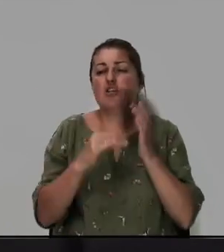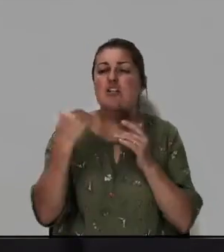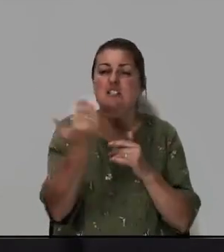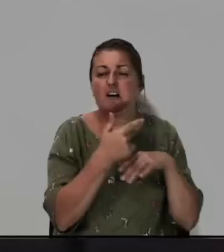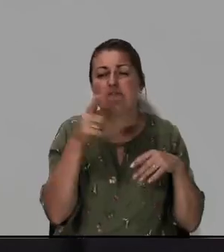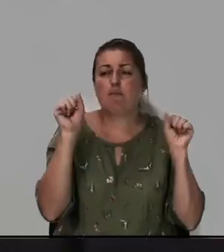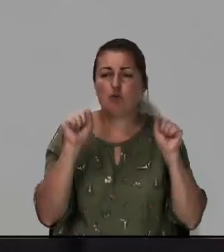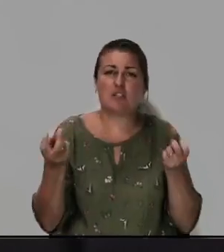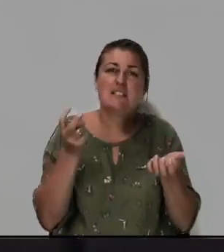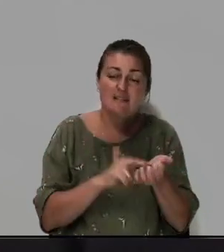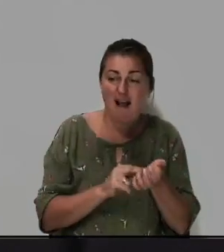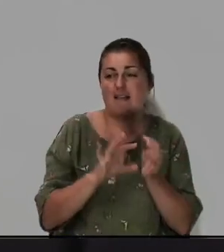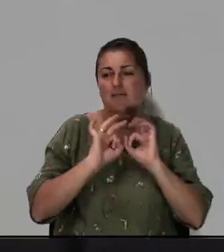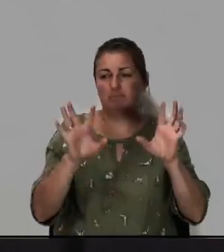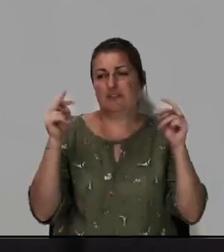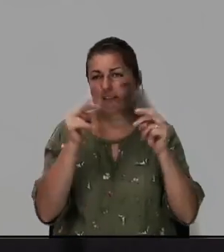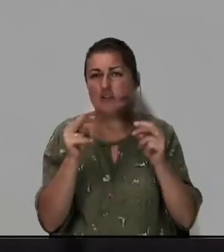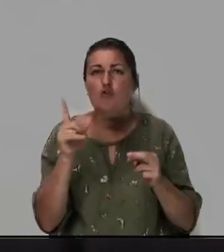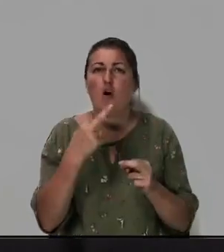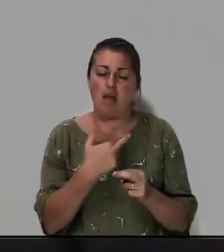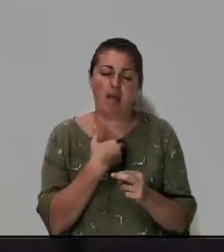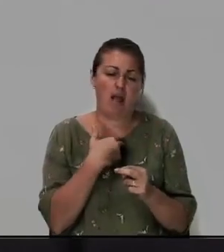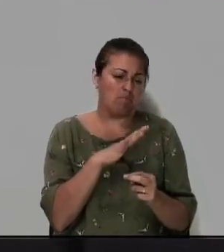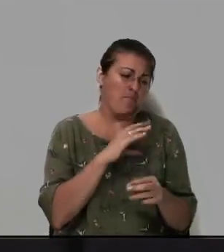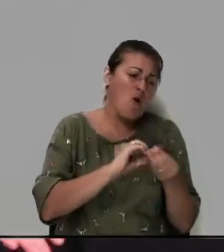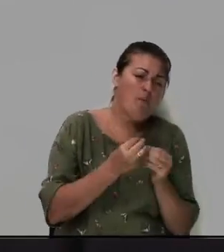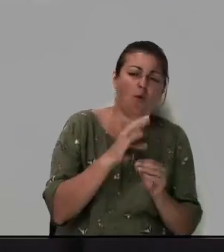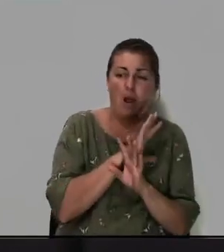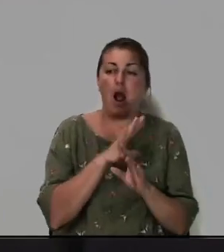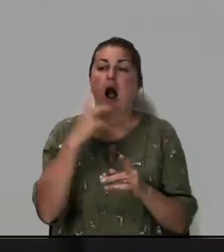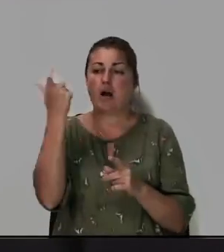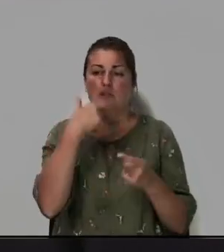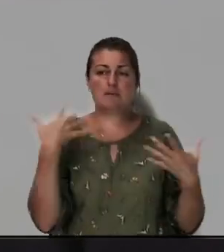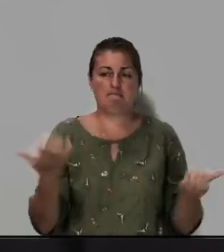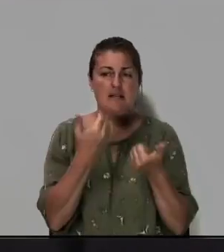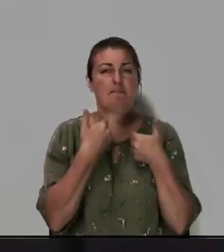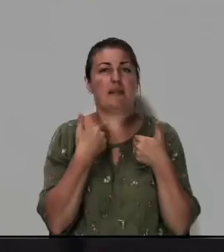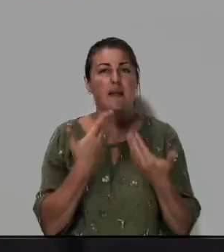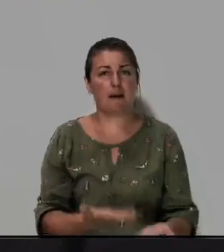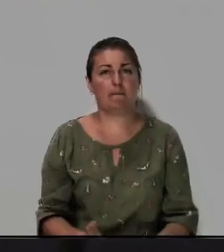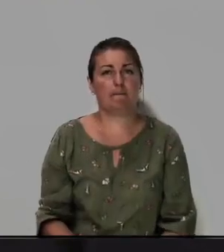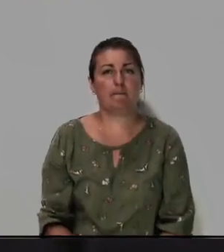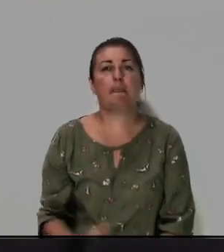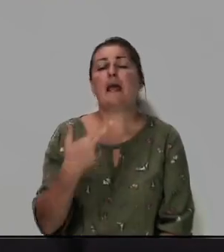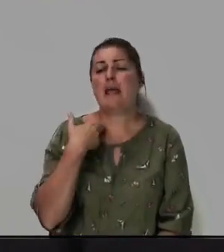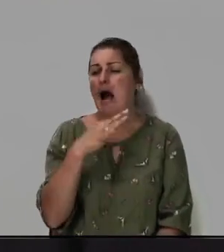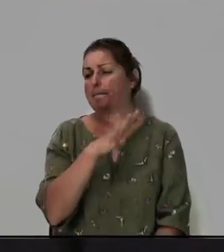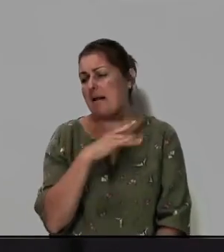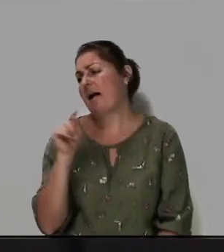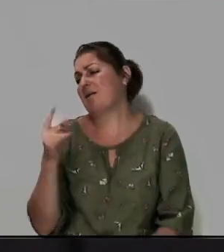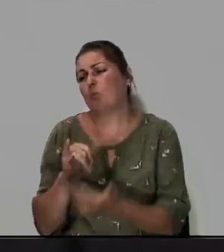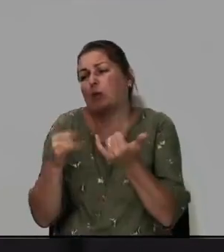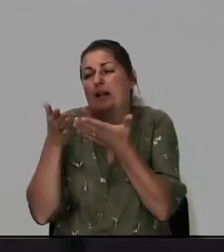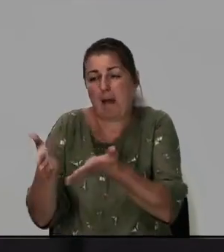можете стать и засвидетельствовать, что я погибал, а Господь спас меня. Я была там-то,